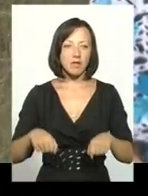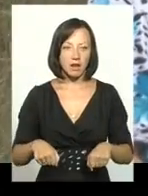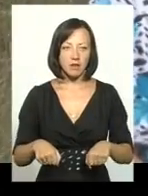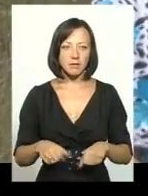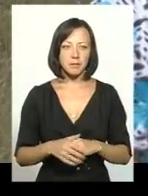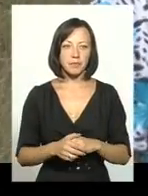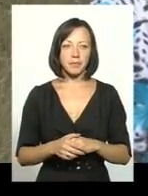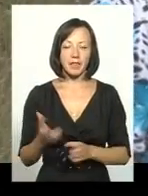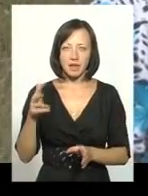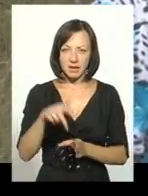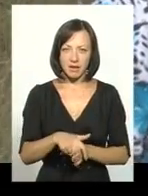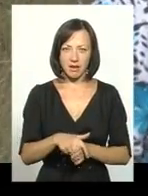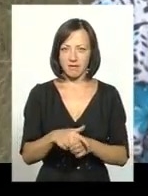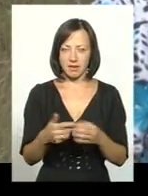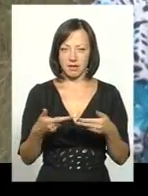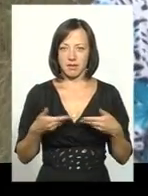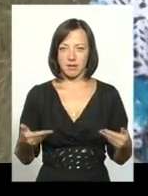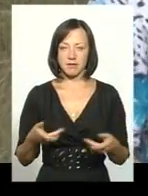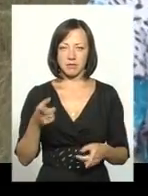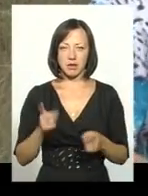Давлять нас прямо настоящим образом.